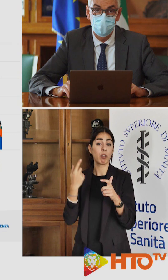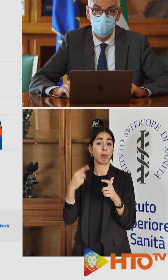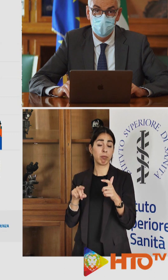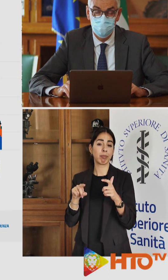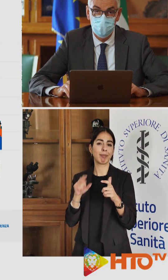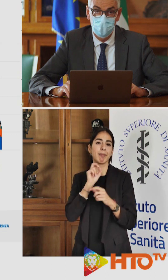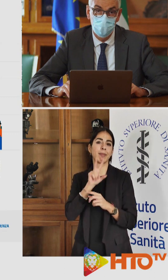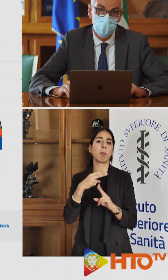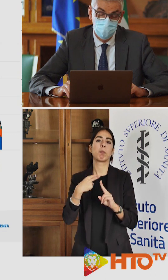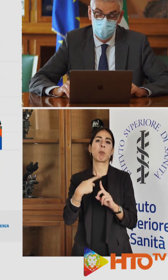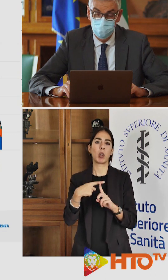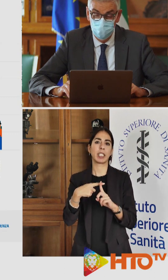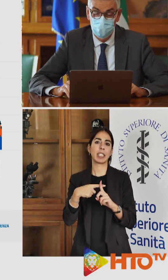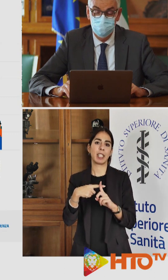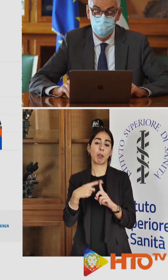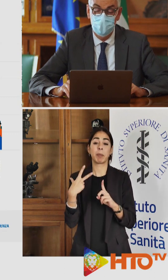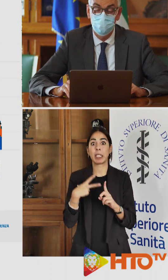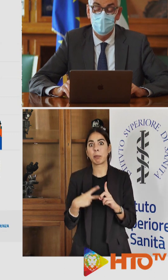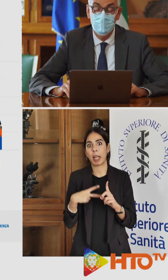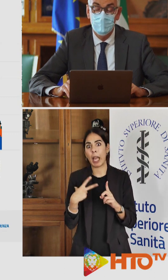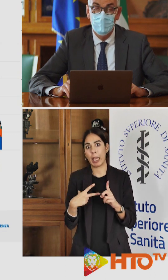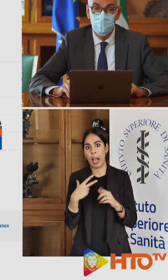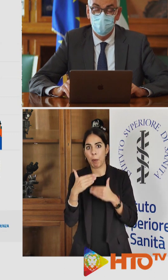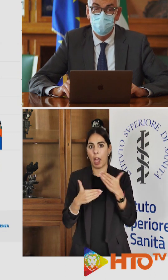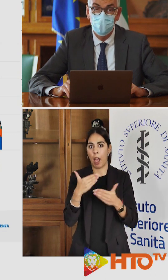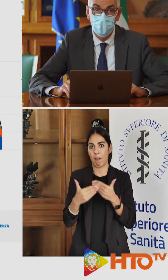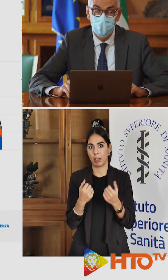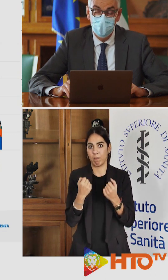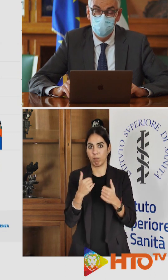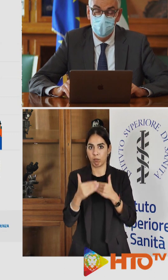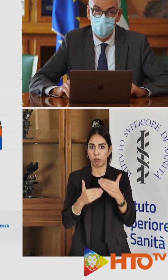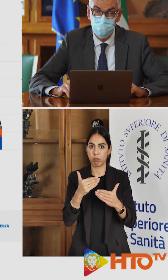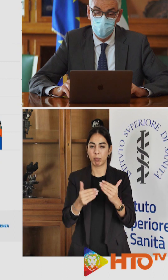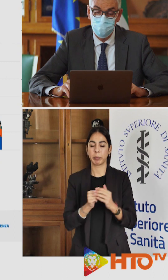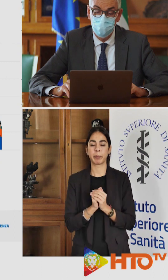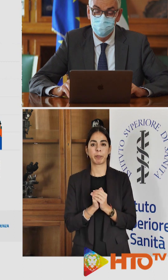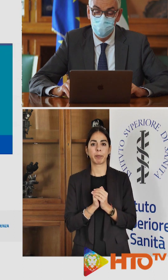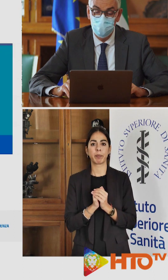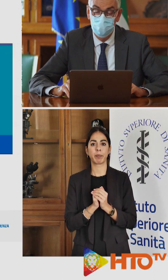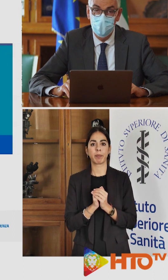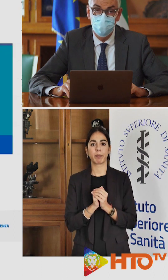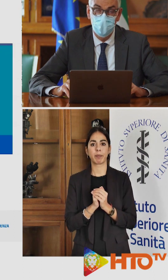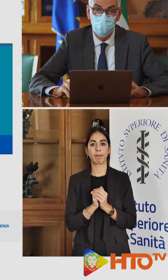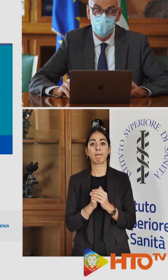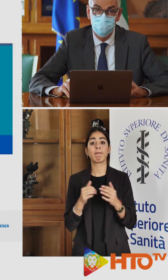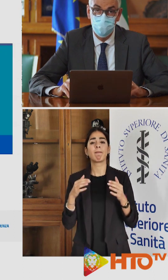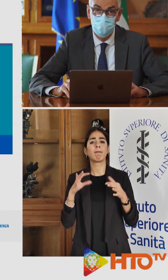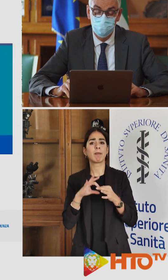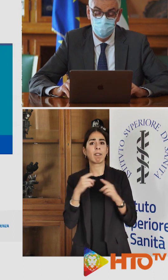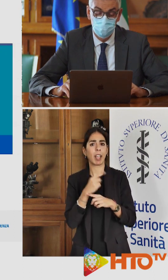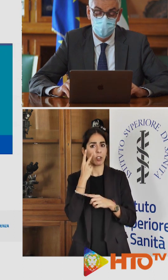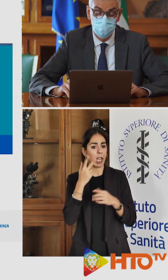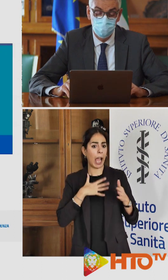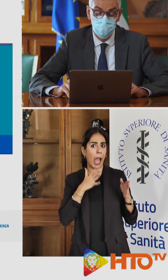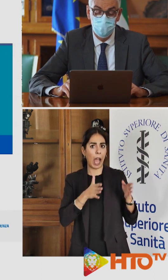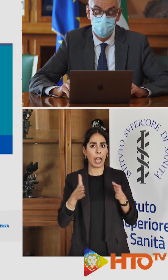molto importante che speriamo e raccomandiamo venga rafforzato. Per quanto riguarda la risposta per fascia di età, vediamo che